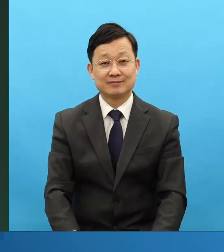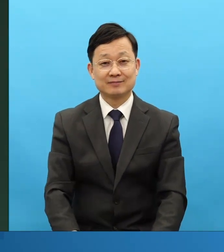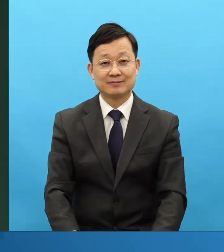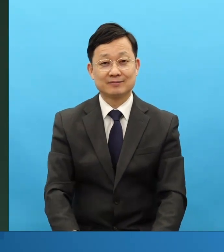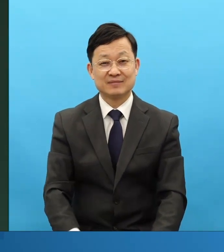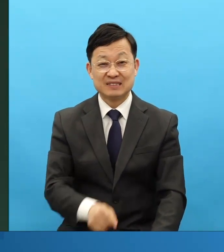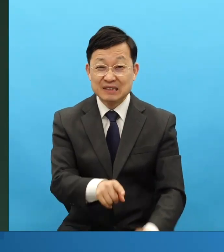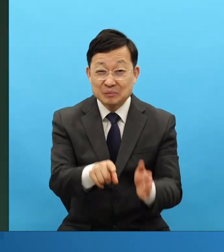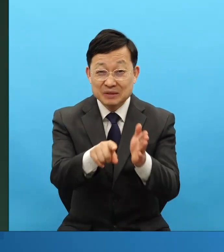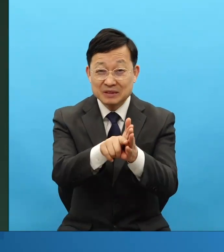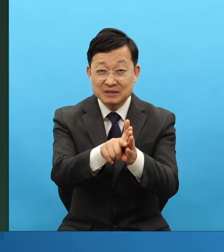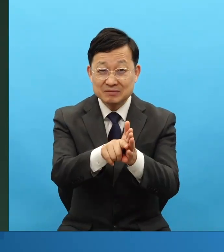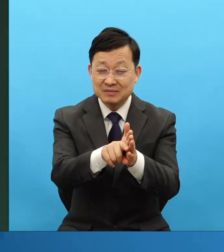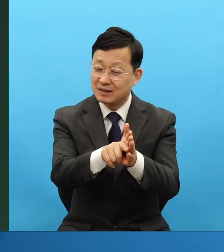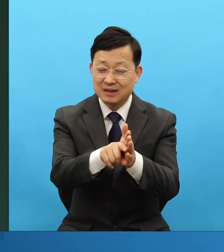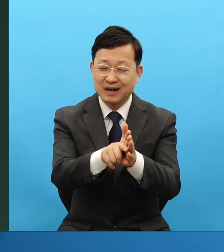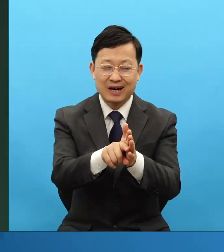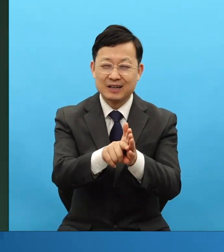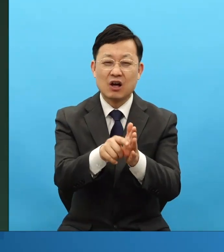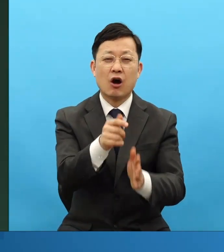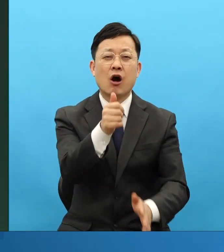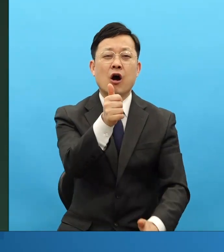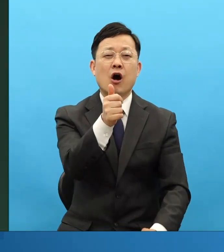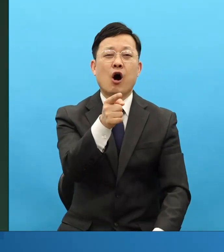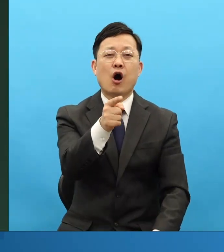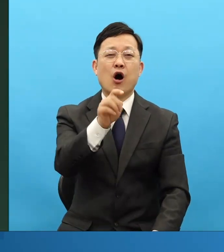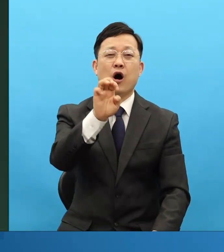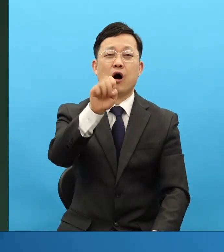그걸 믿음이라고 하는데 그게 이제 허풍이거든요. 어떻게 살 있지?